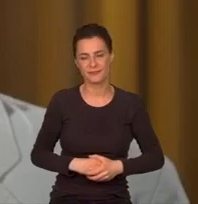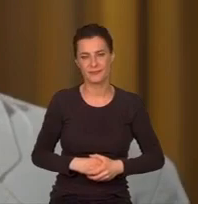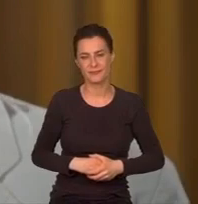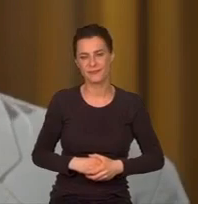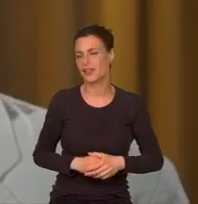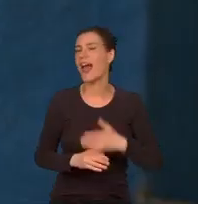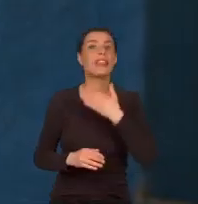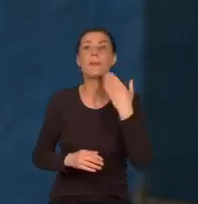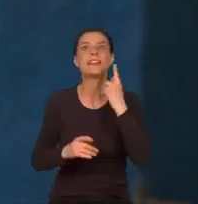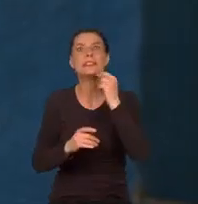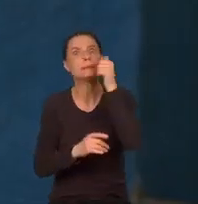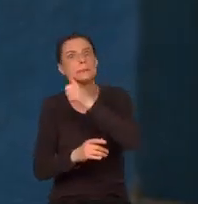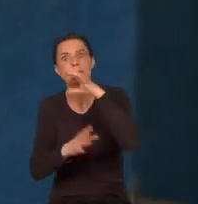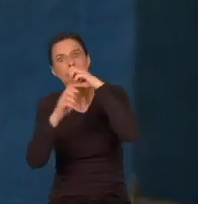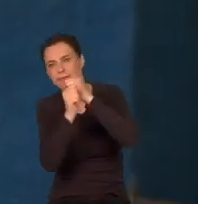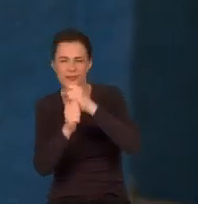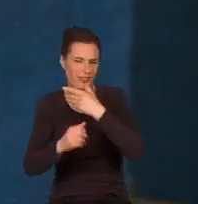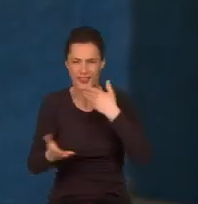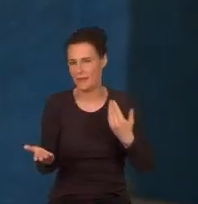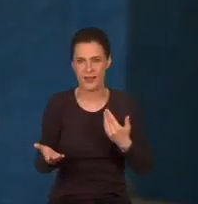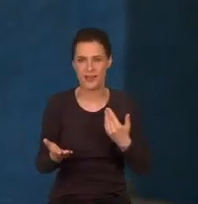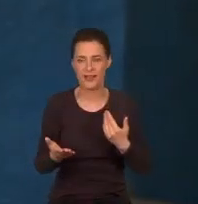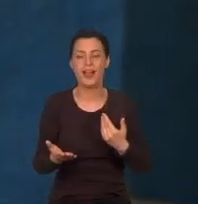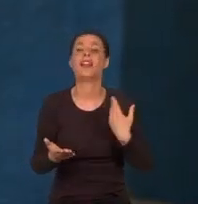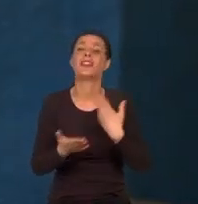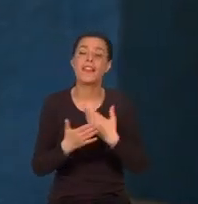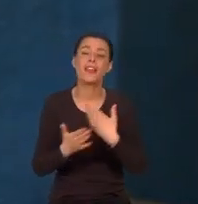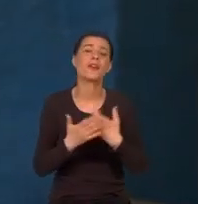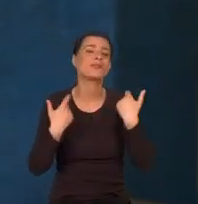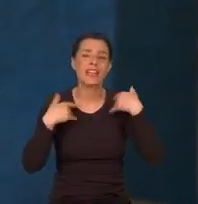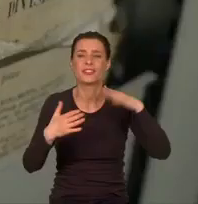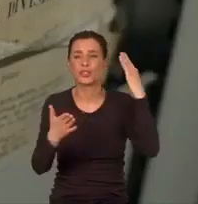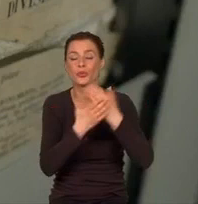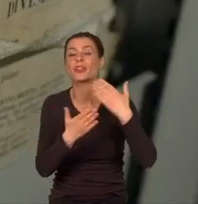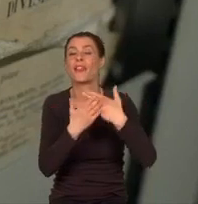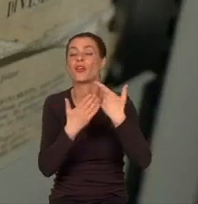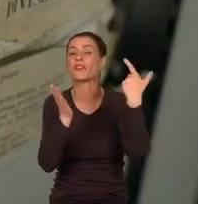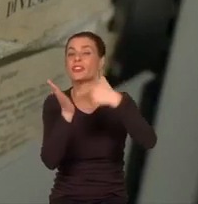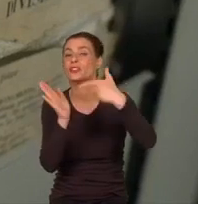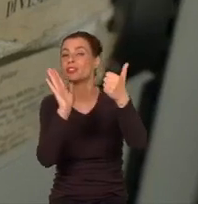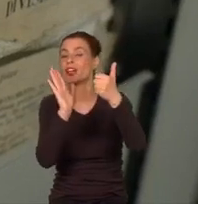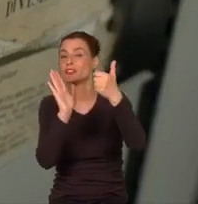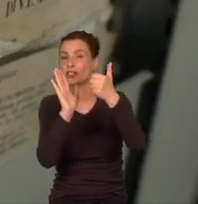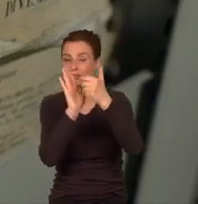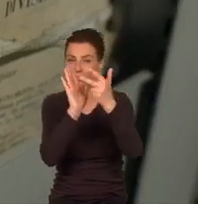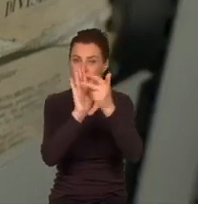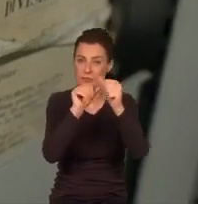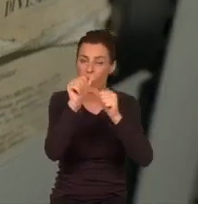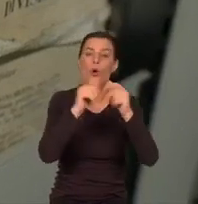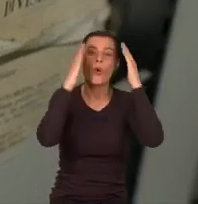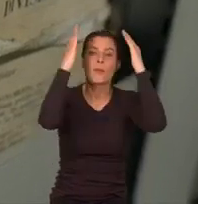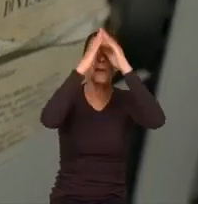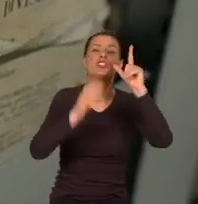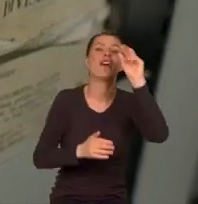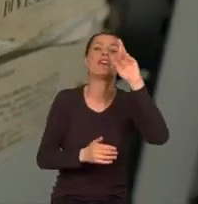Nie ma w nich absolutnie nic tajnego. By zażegnać nieporozumienia, w 2019 roku papież Franciszek zmienił